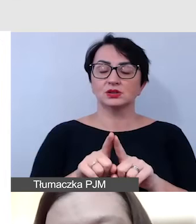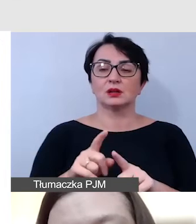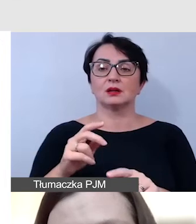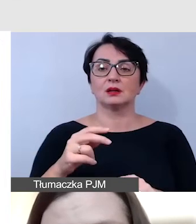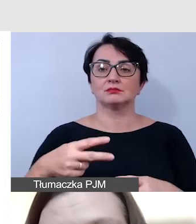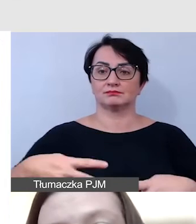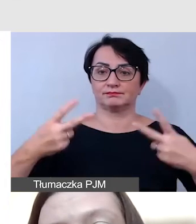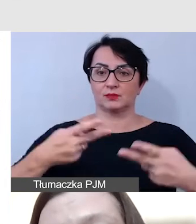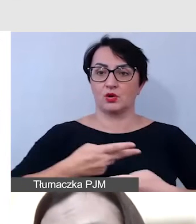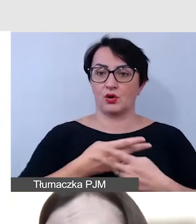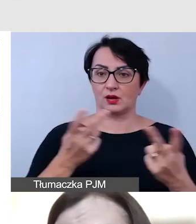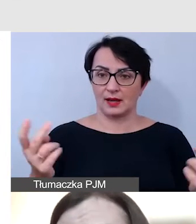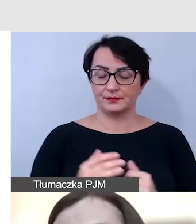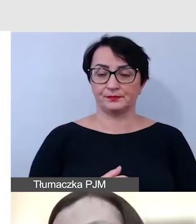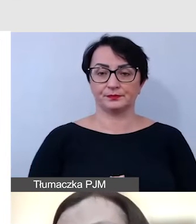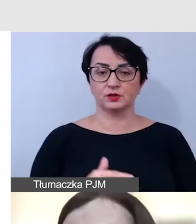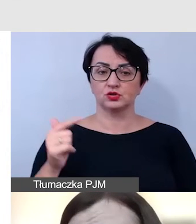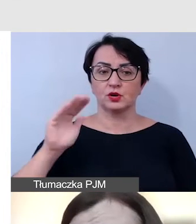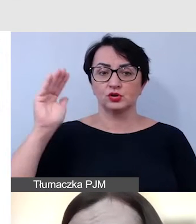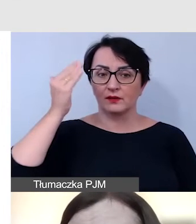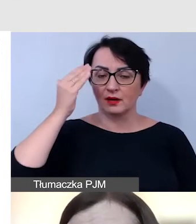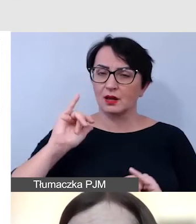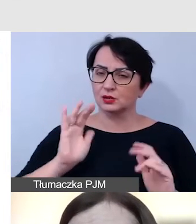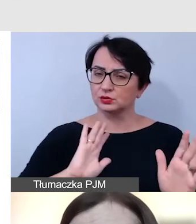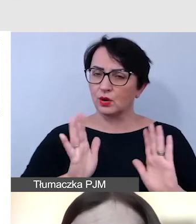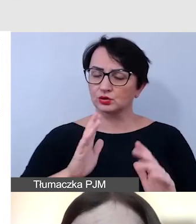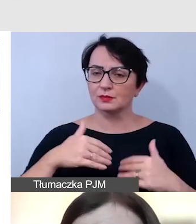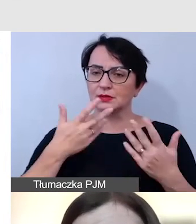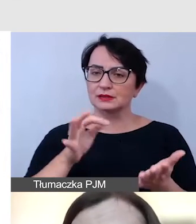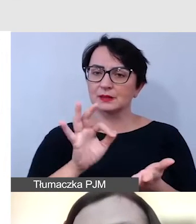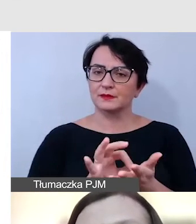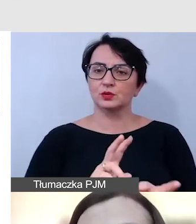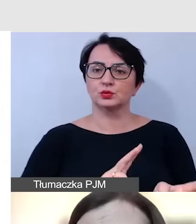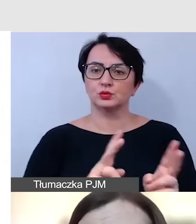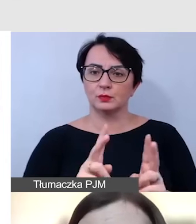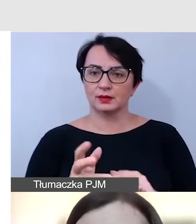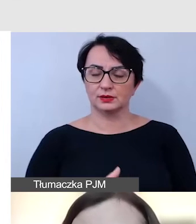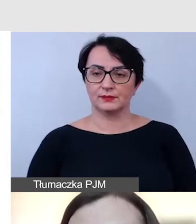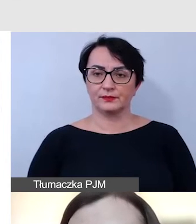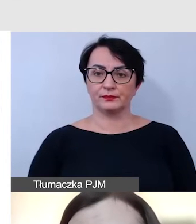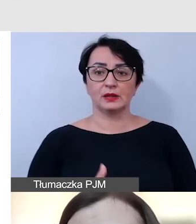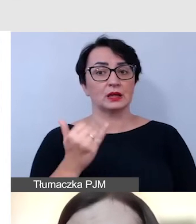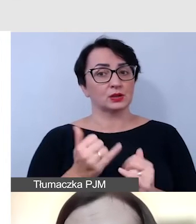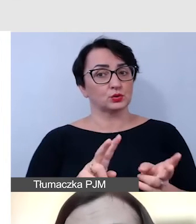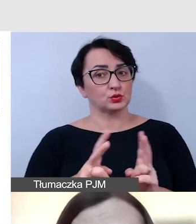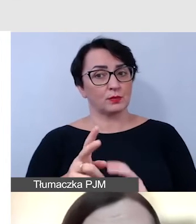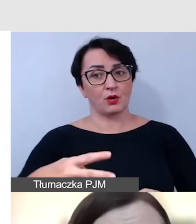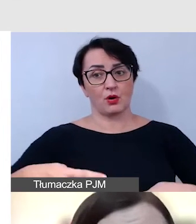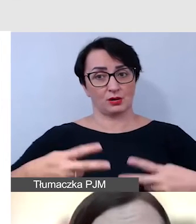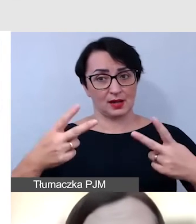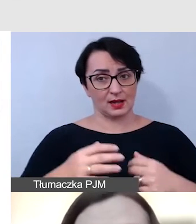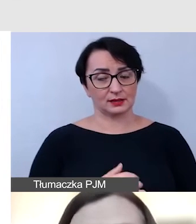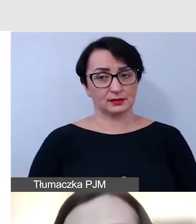elektronicznej. Dowiadujemy się, w jaki sposób będzie zapewniane tłumaczenie. Jeśli będzie to tłumaczenie online,